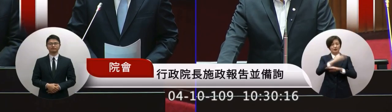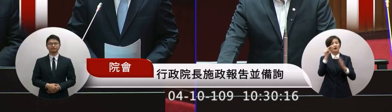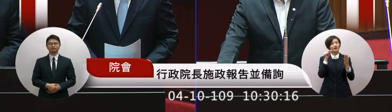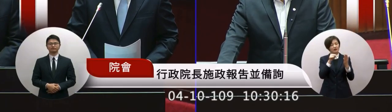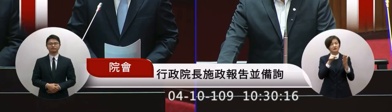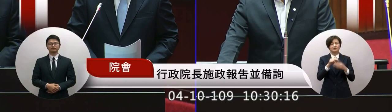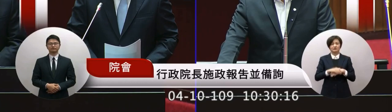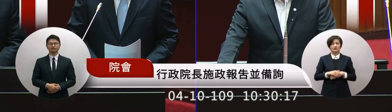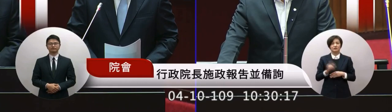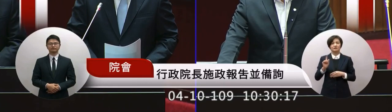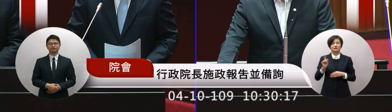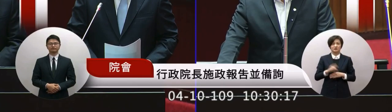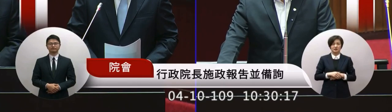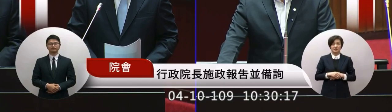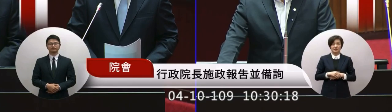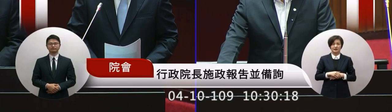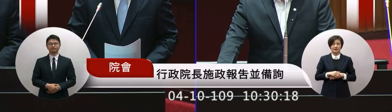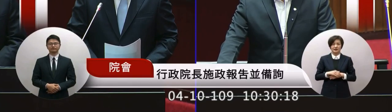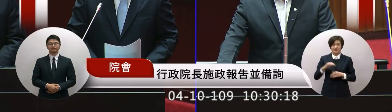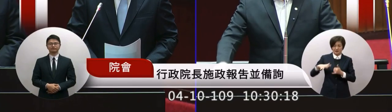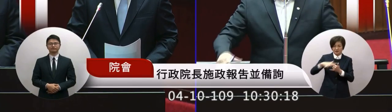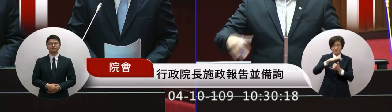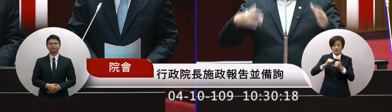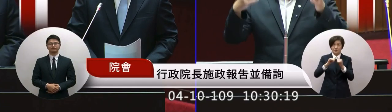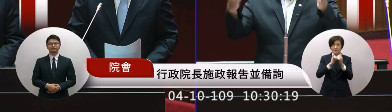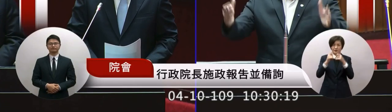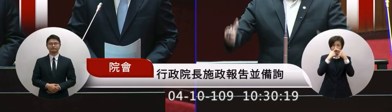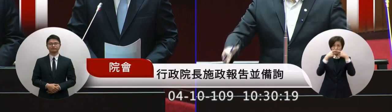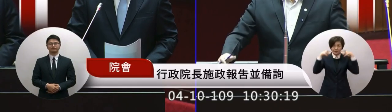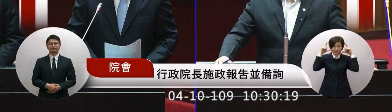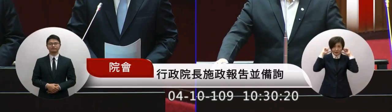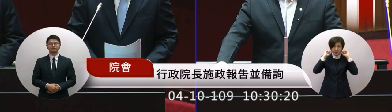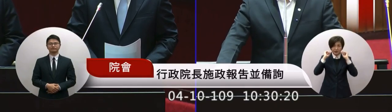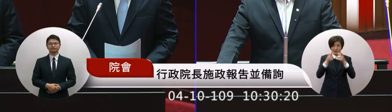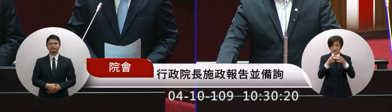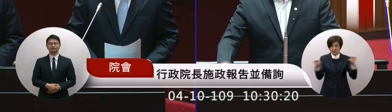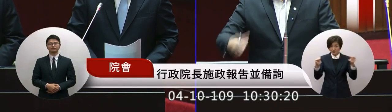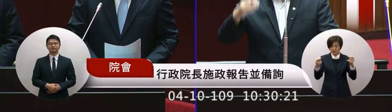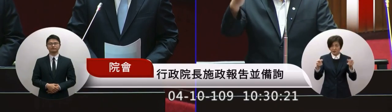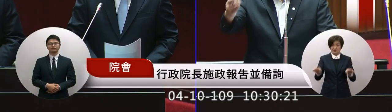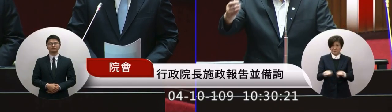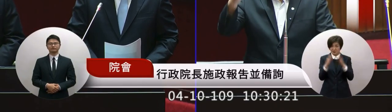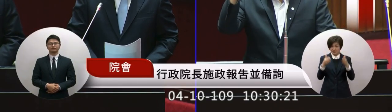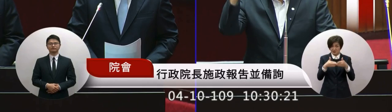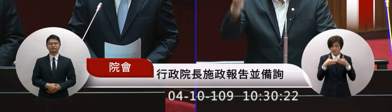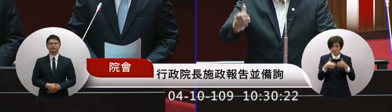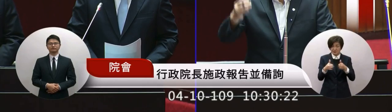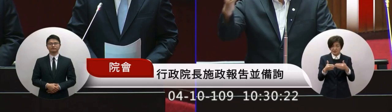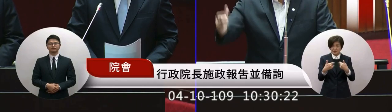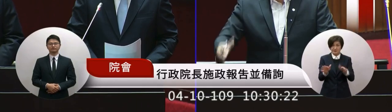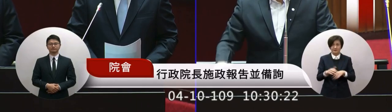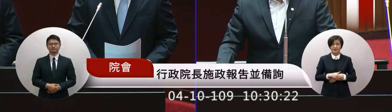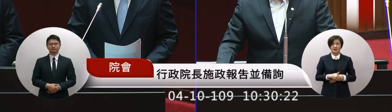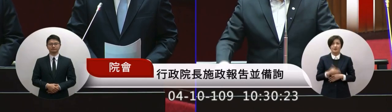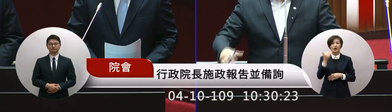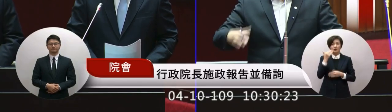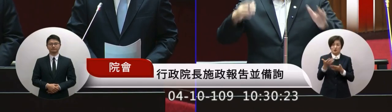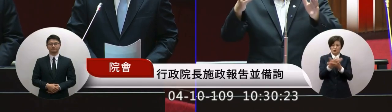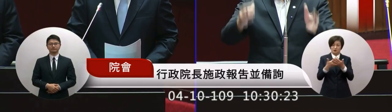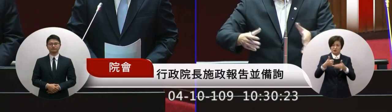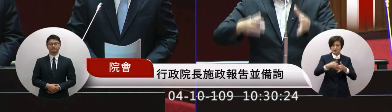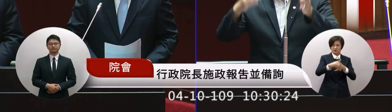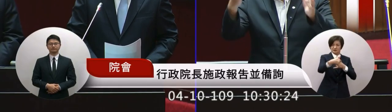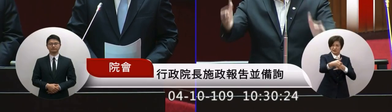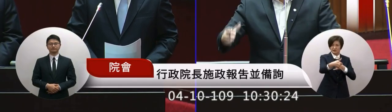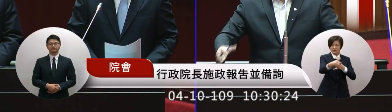我們現在全民戴口罩的政策是不是要給他實施的因為我們知道如果社交距離沒有